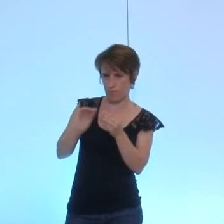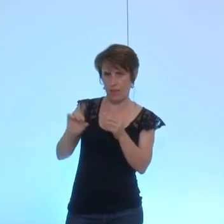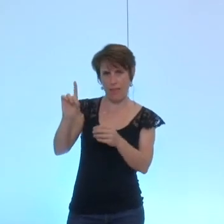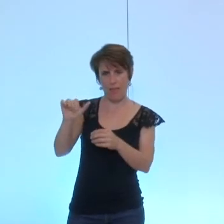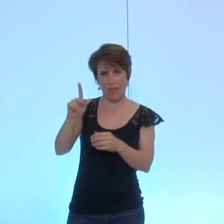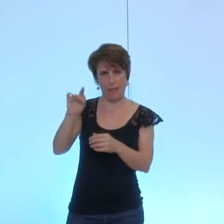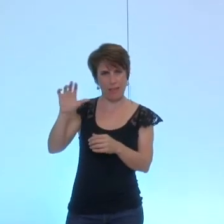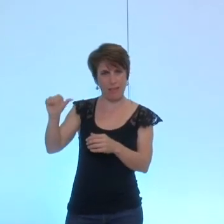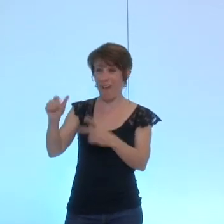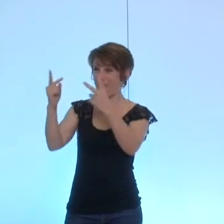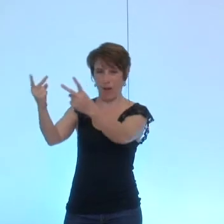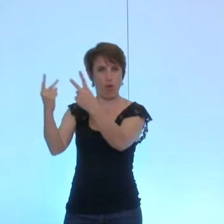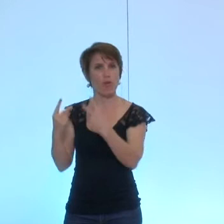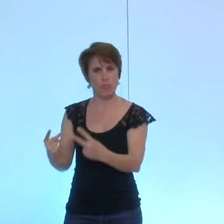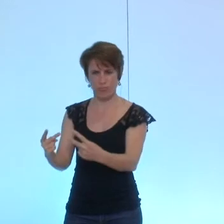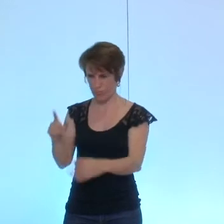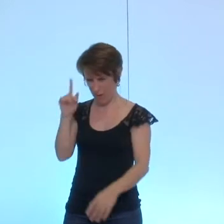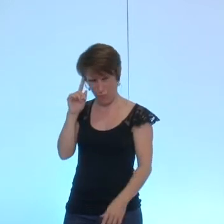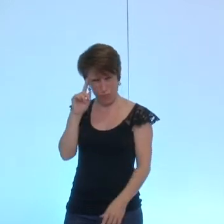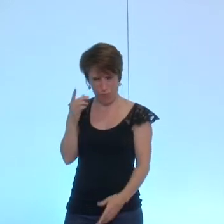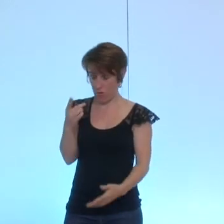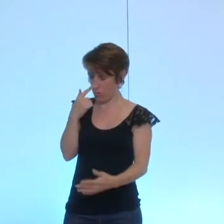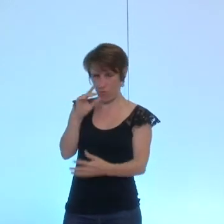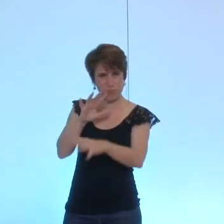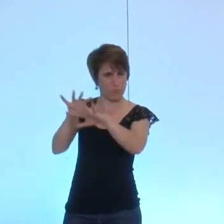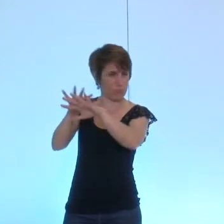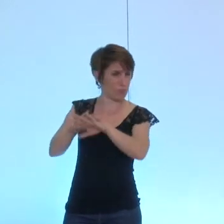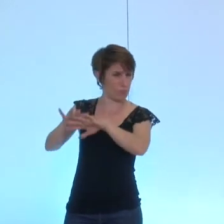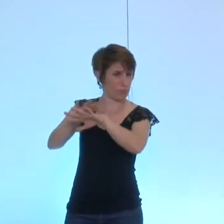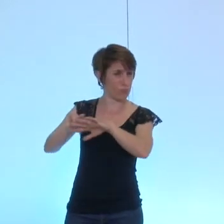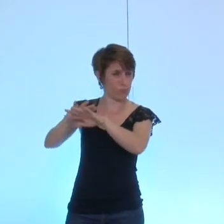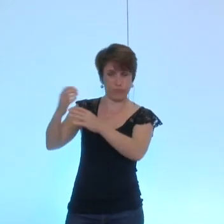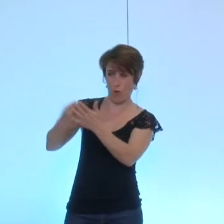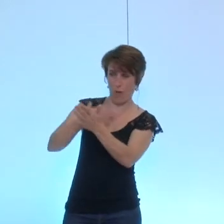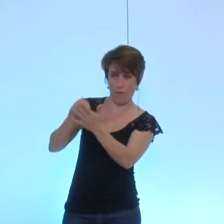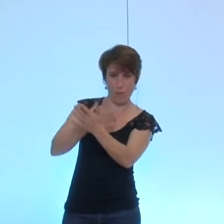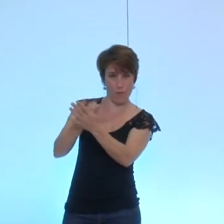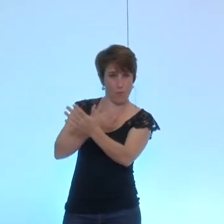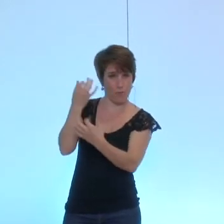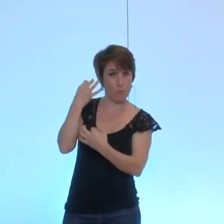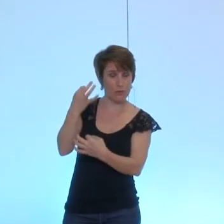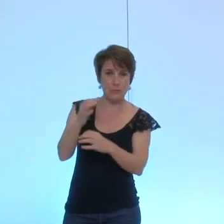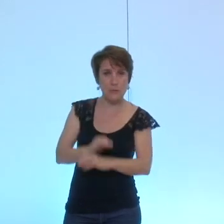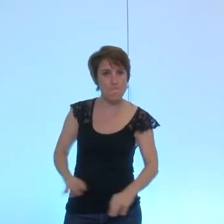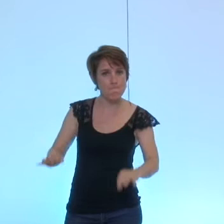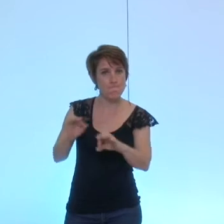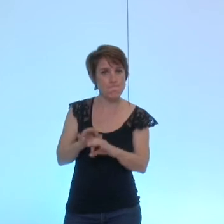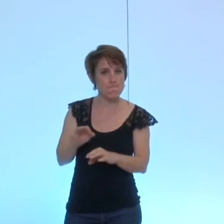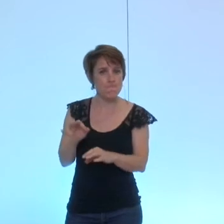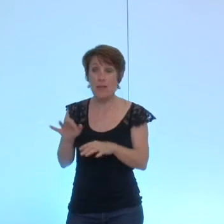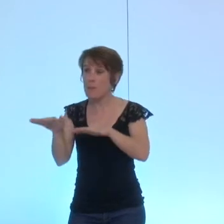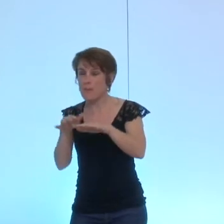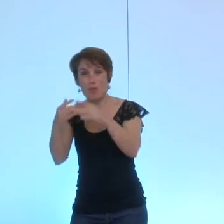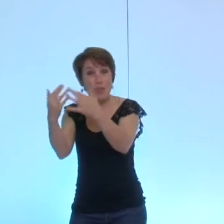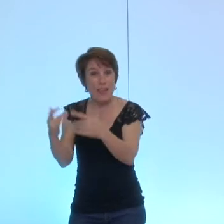capables de fournir d'éléments de réponse précis pour déterminer la méthode qu'ils ont choisie pour